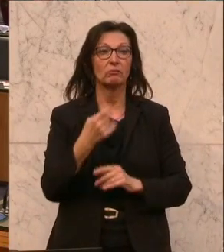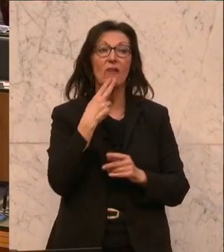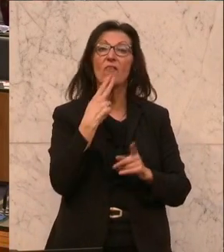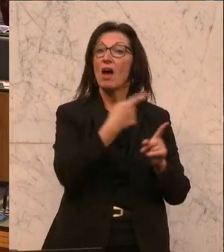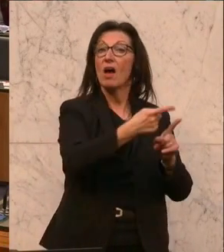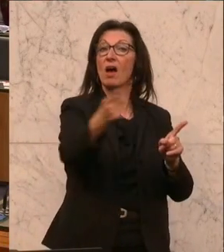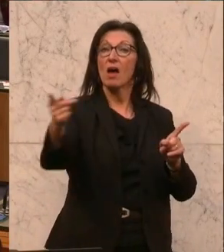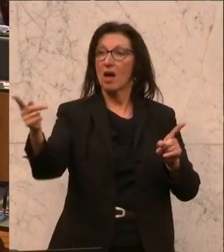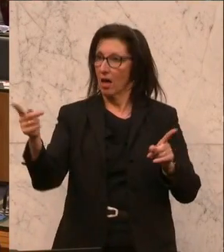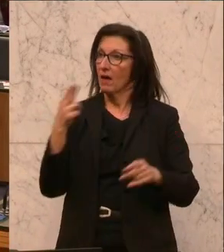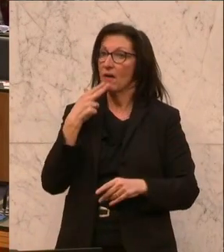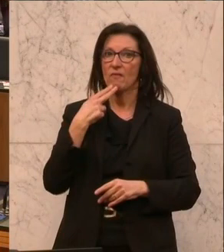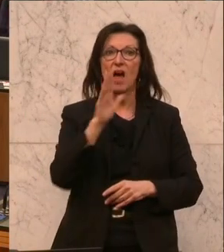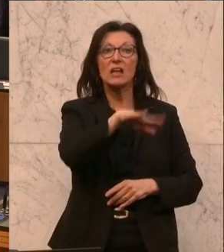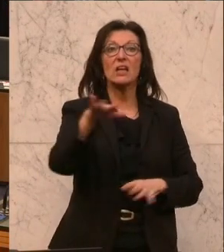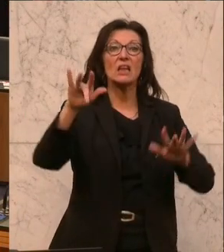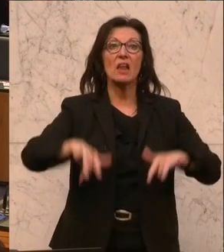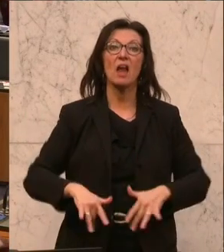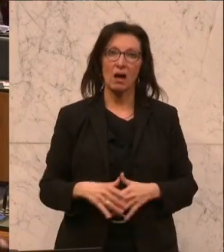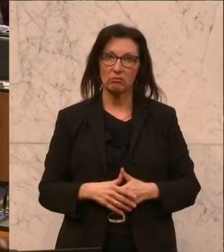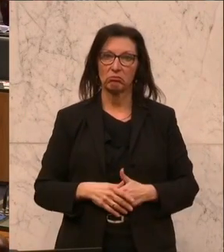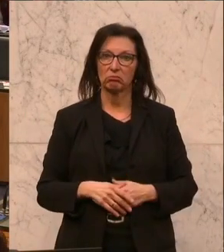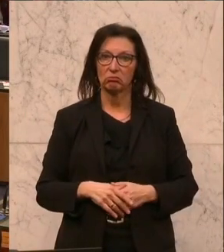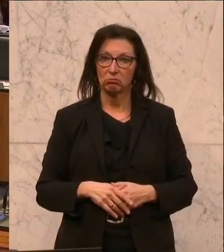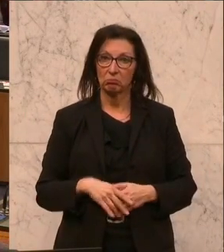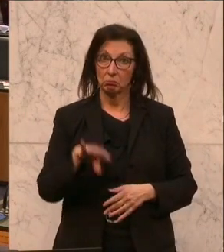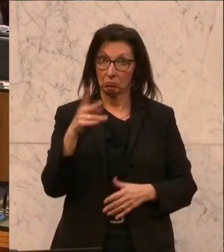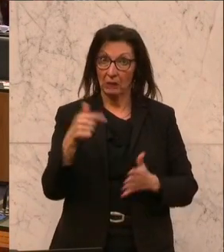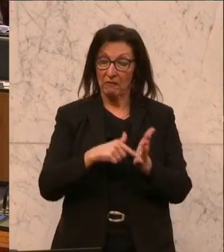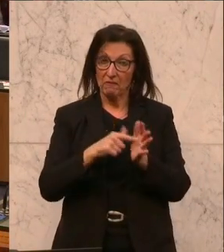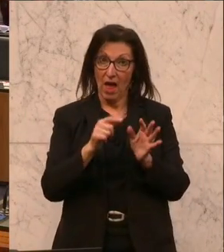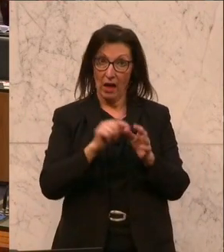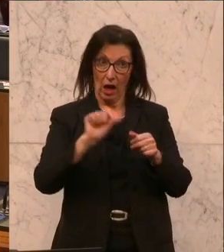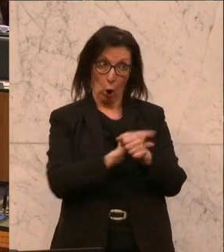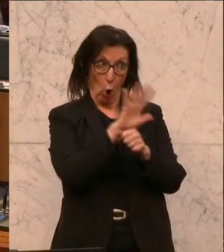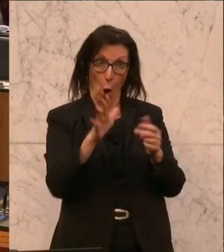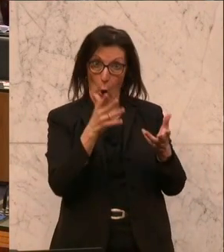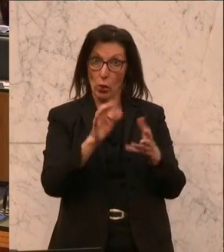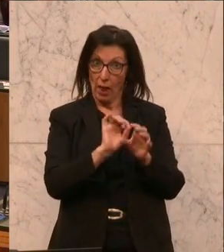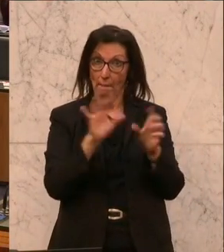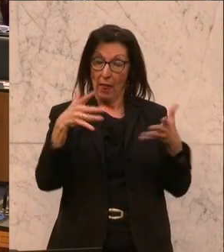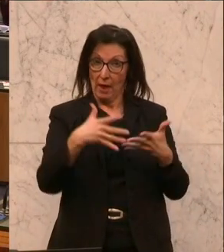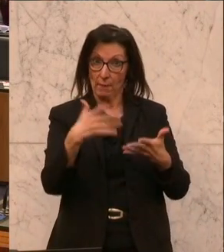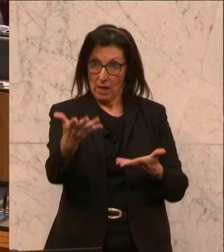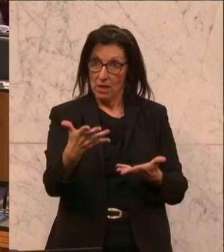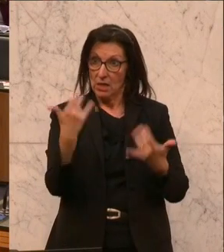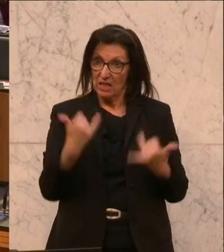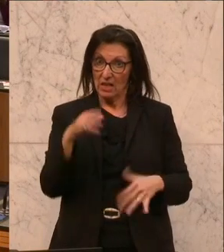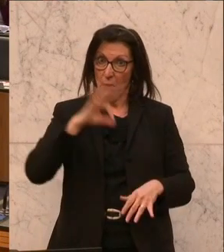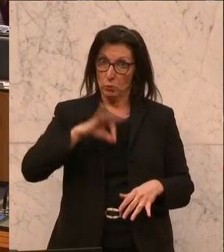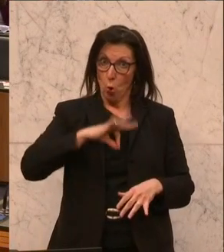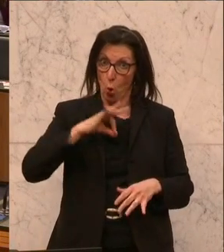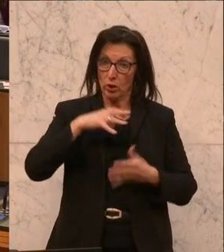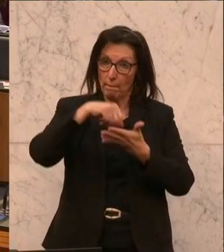hat denn Kinder, die psychisch durch die Pandemie belastet wurden? Wer von Ihnen hat denn Freunde